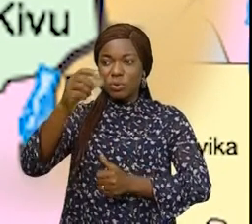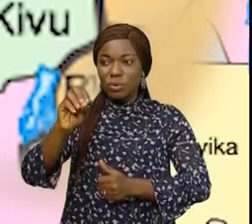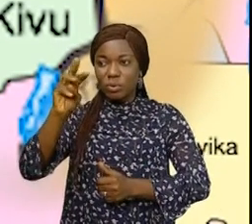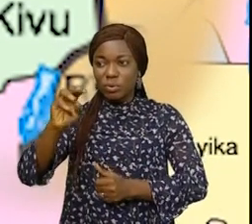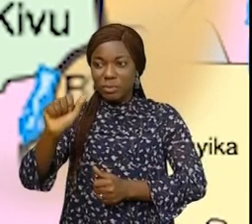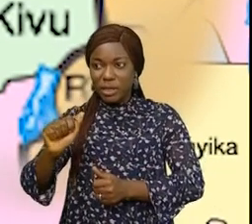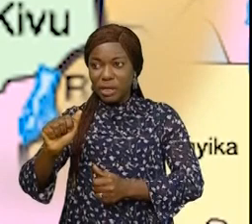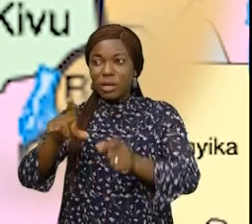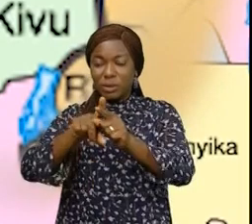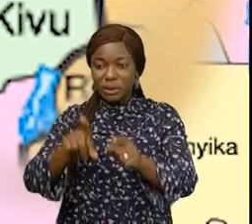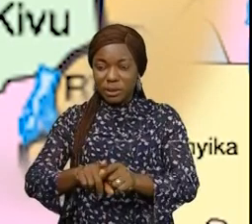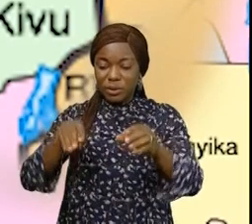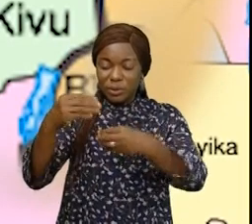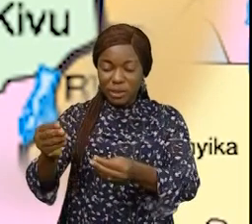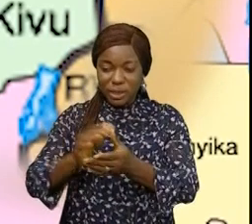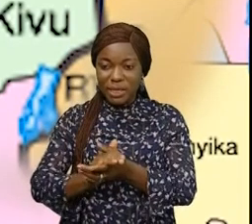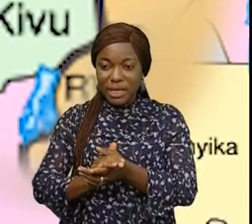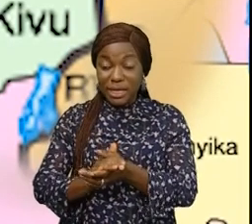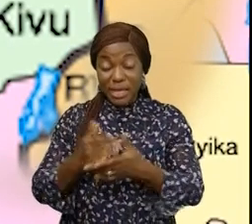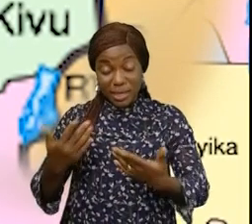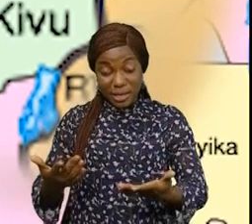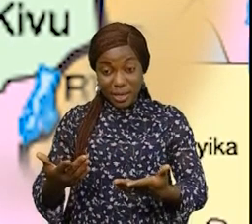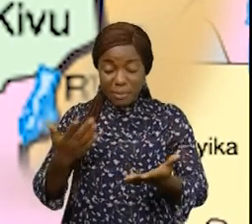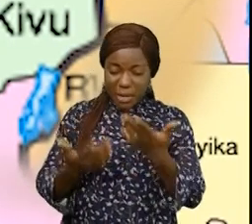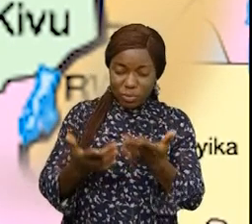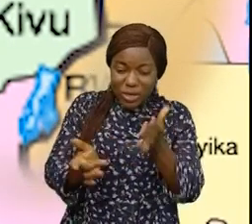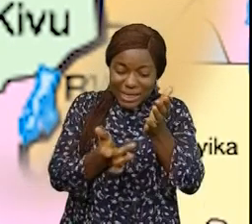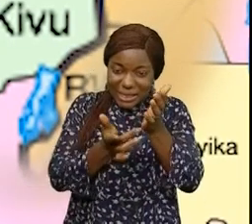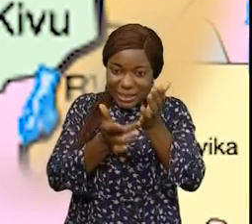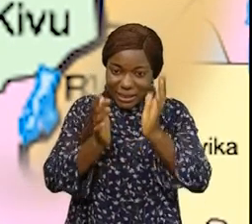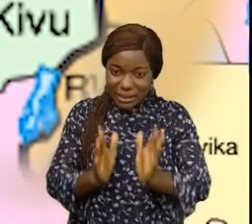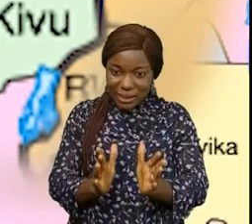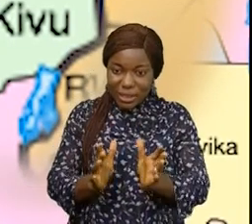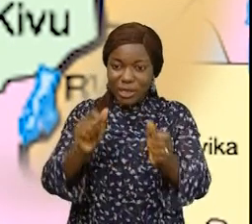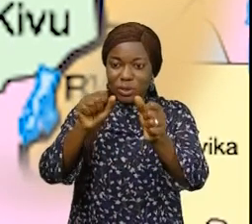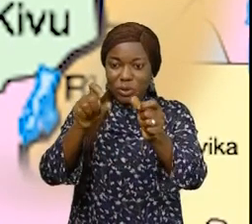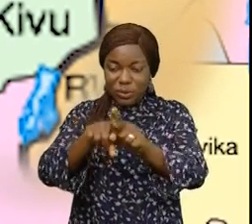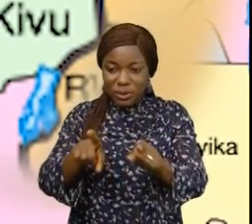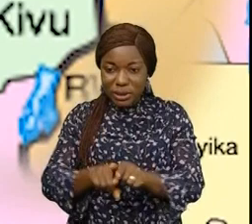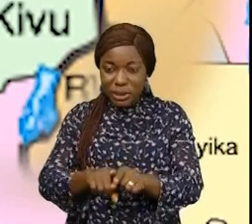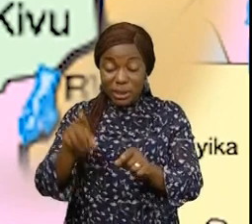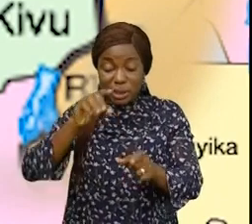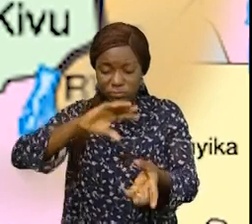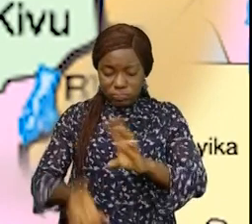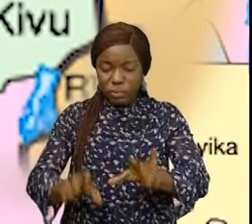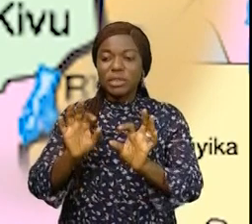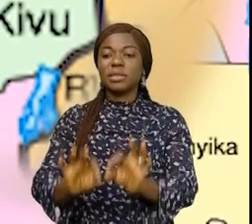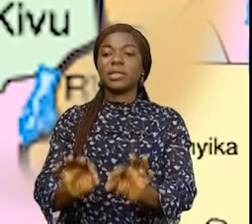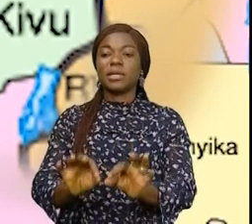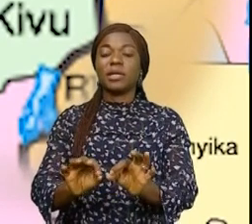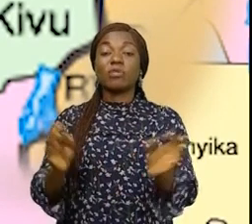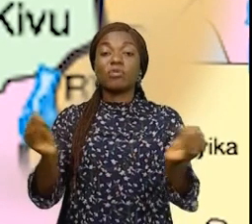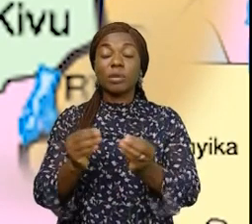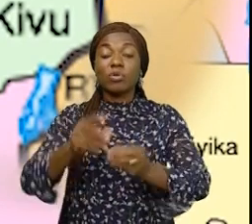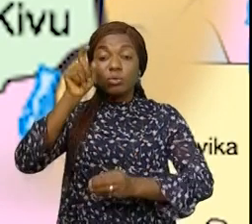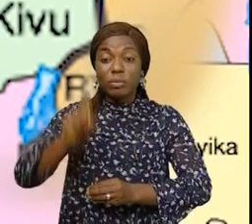les données actuelles de la sismicité et de la déformation du sol indiquent la